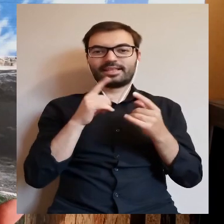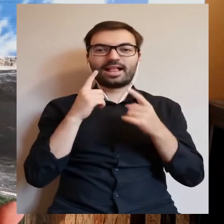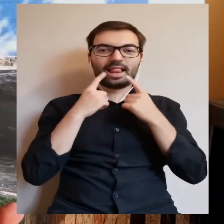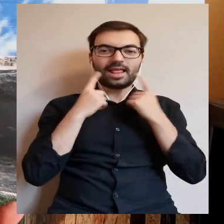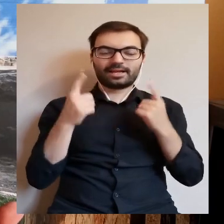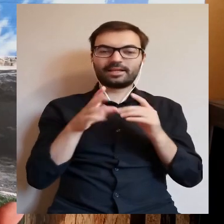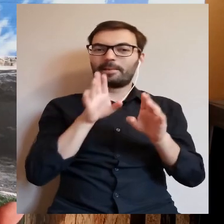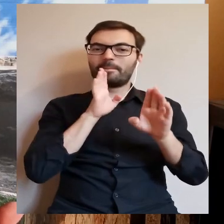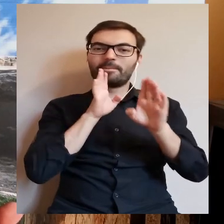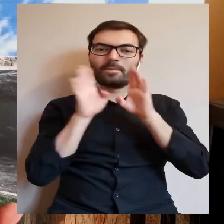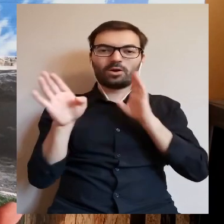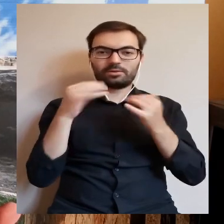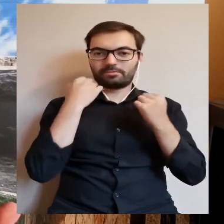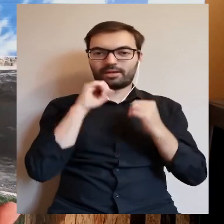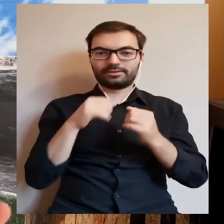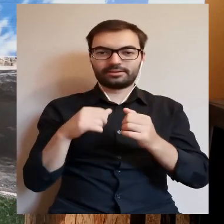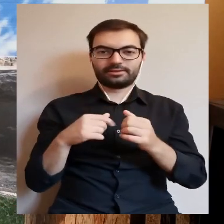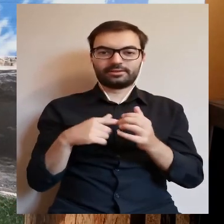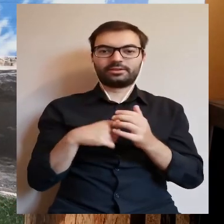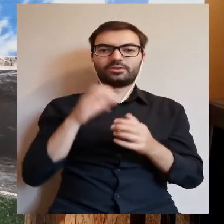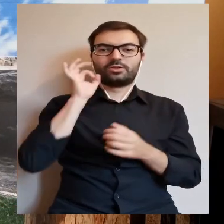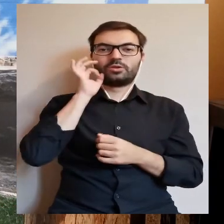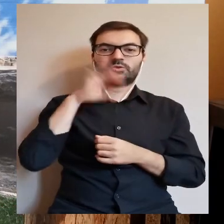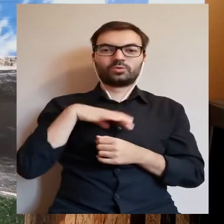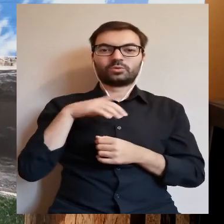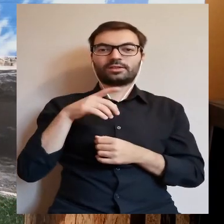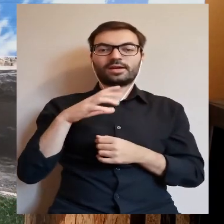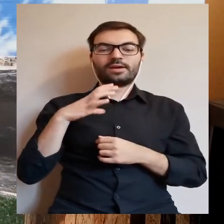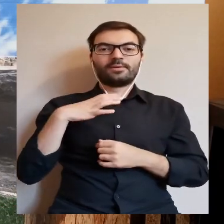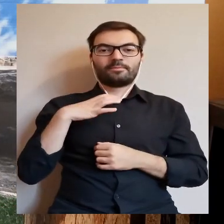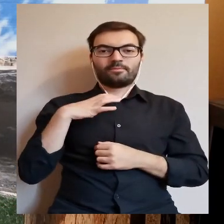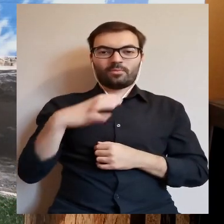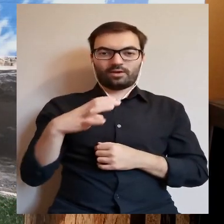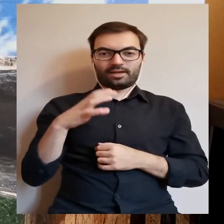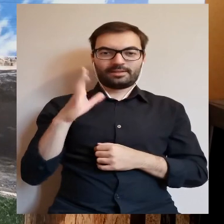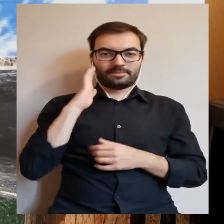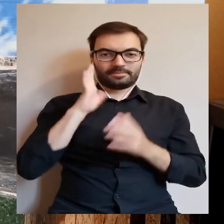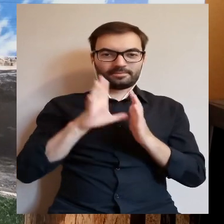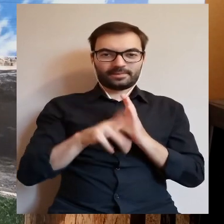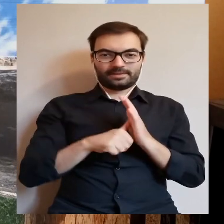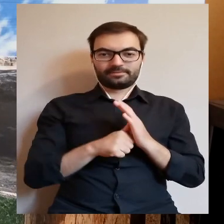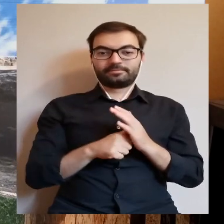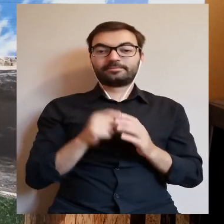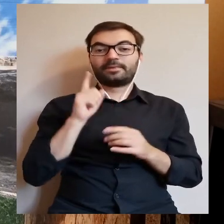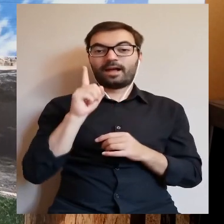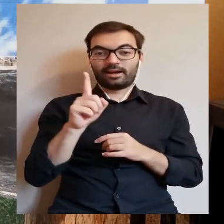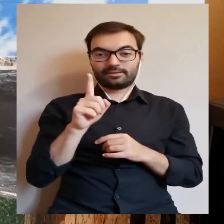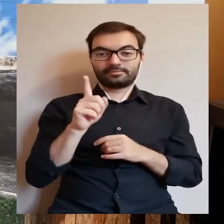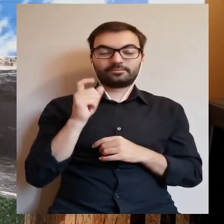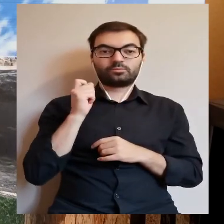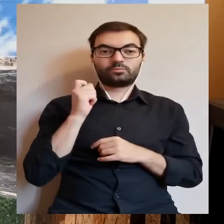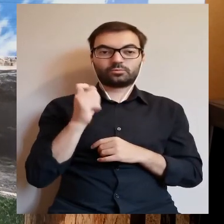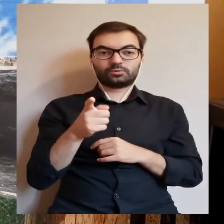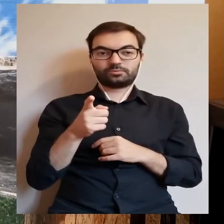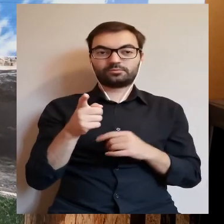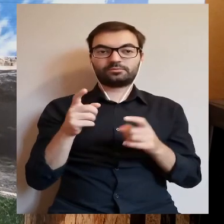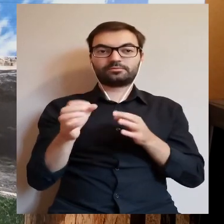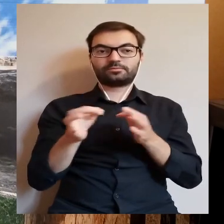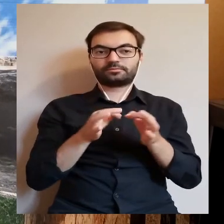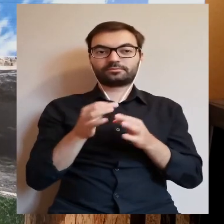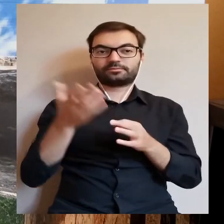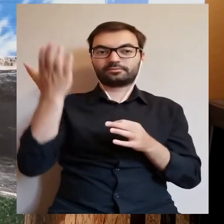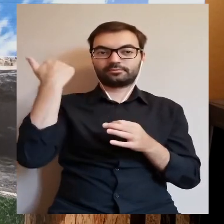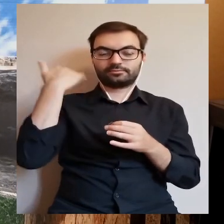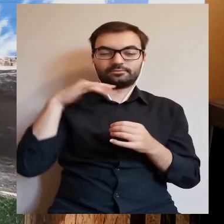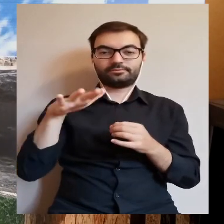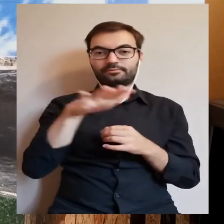Podobna dosyć jest wersja o córce bogatych mieszczan, ale jest też historia o tym, że